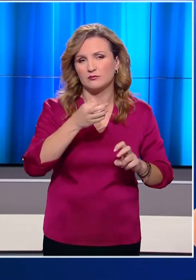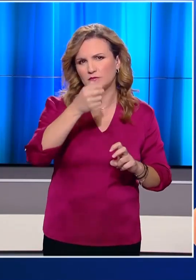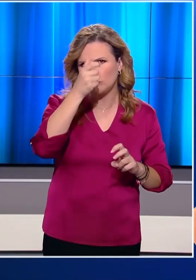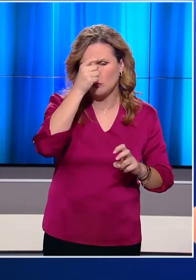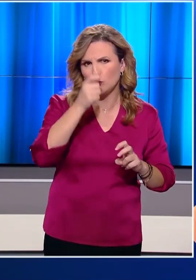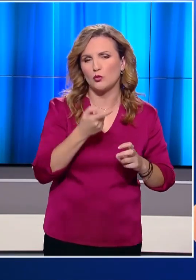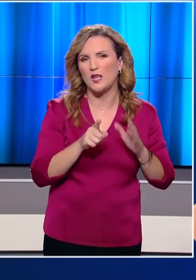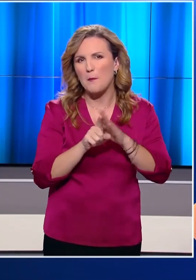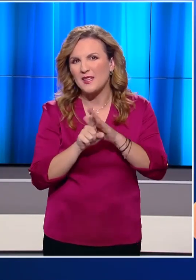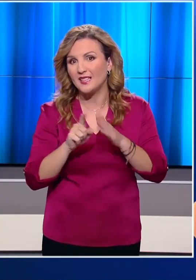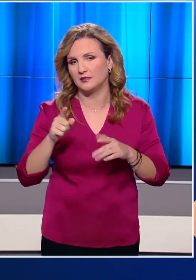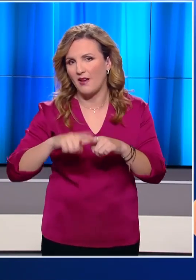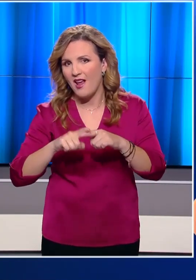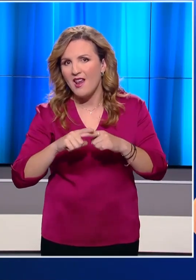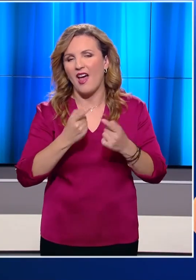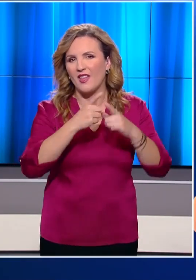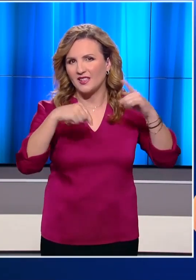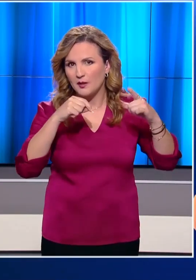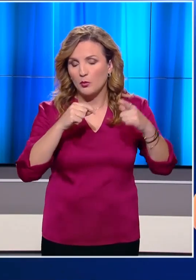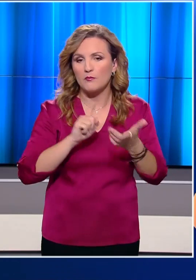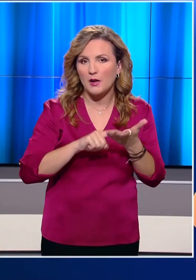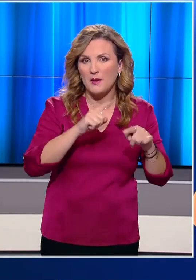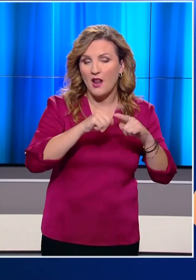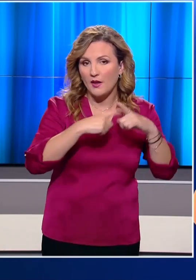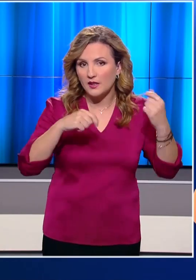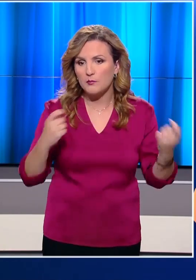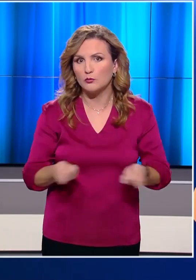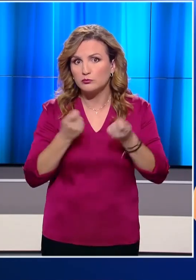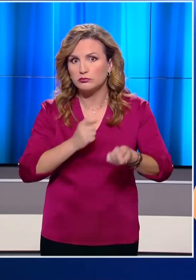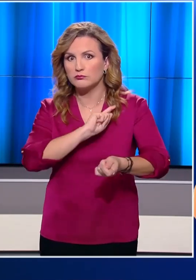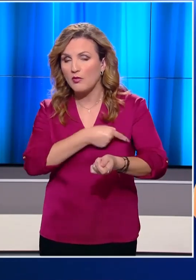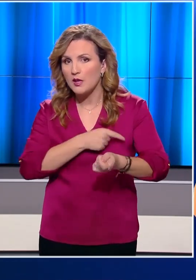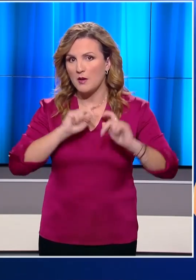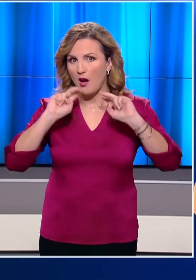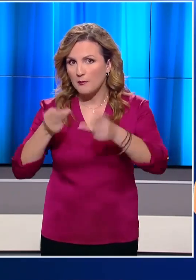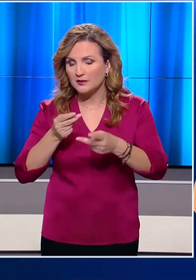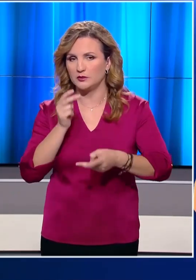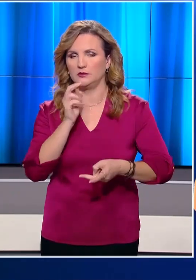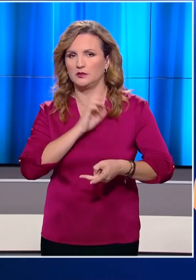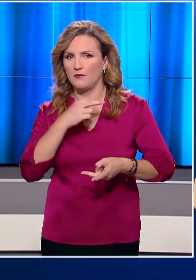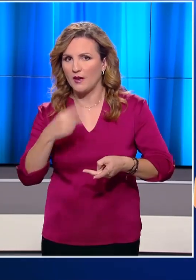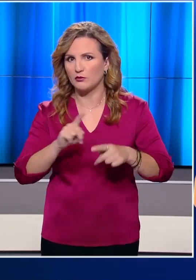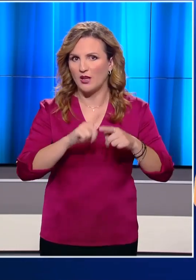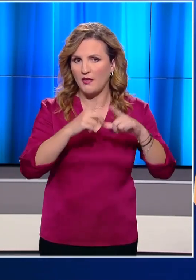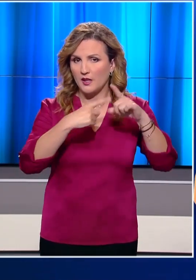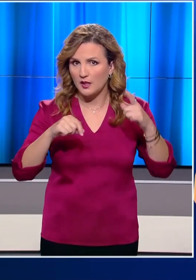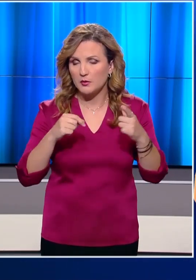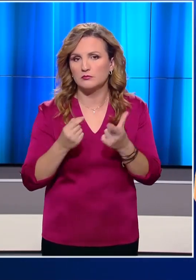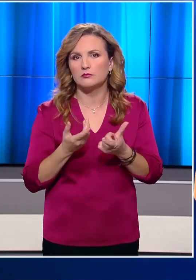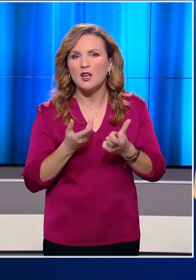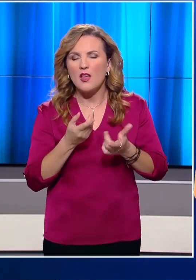ουσιαστικά έθεσε Ελλάδα και Κύπρος σε συναγερμό, δείχνοντας ότι είναι έτοιμη να ενεργήσει στεναρά για το συμφέρον της και να επιβάλλει νέες